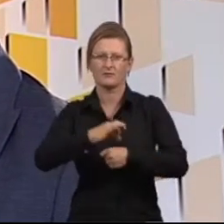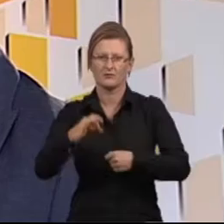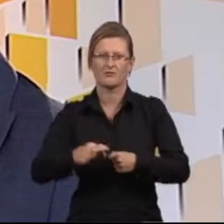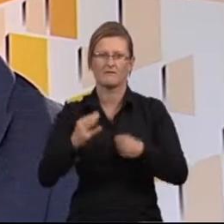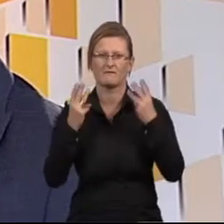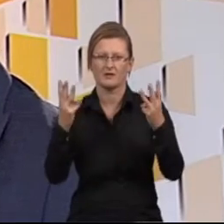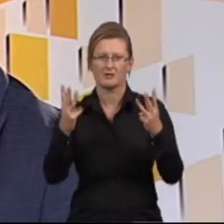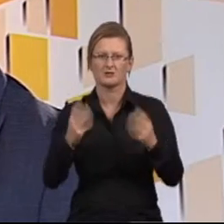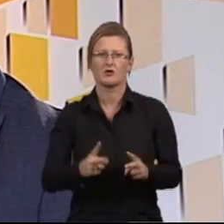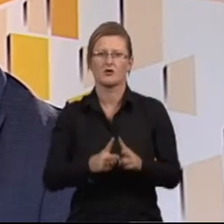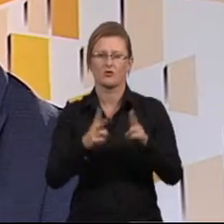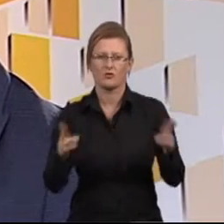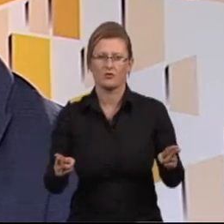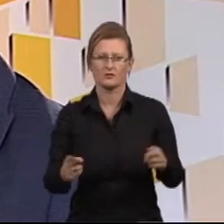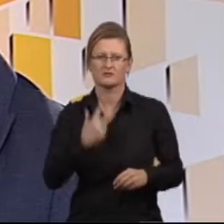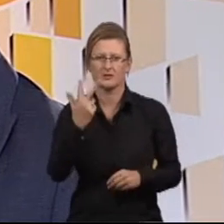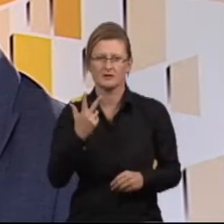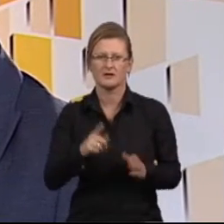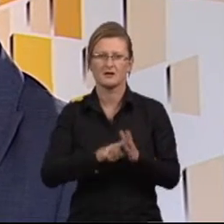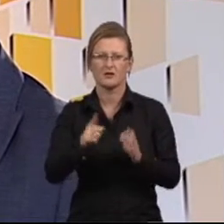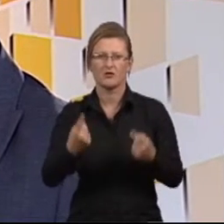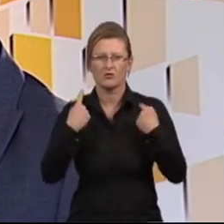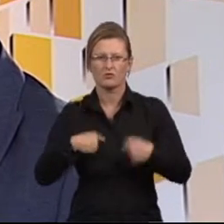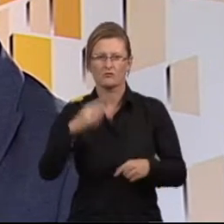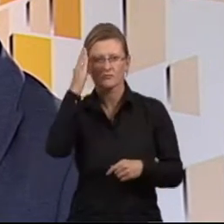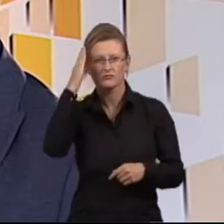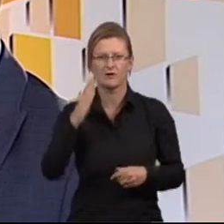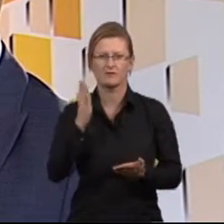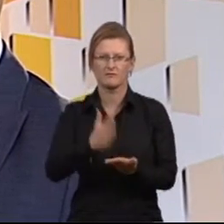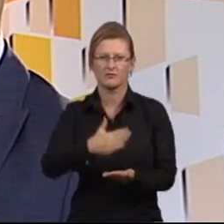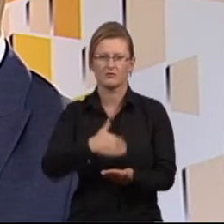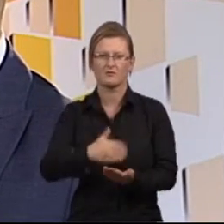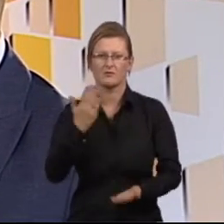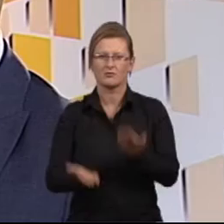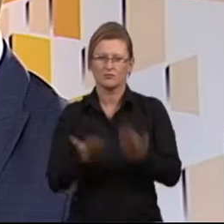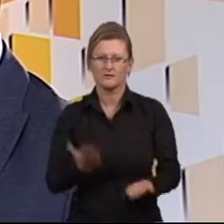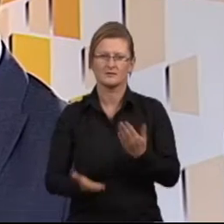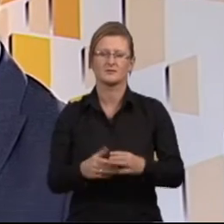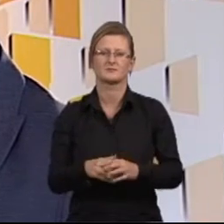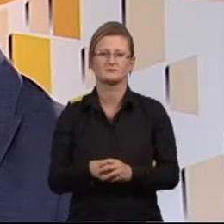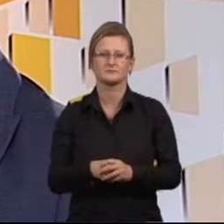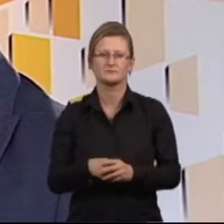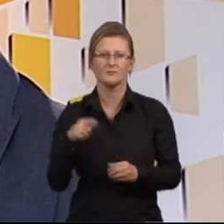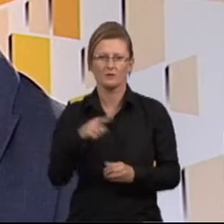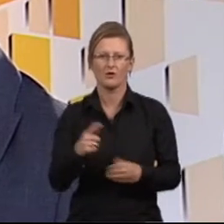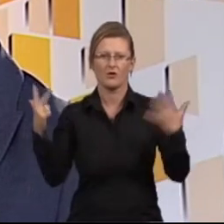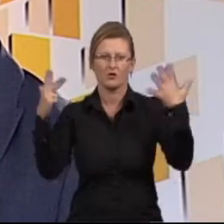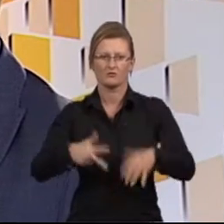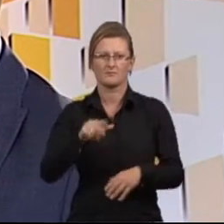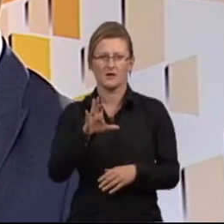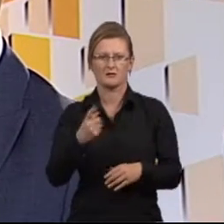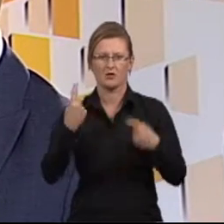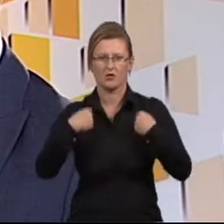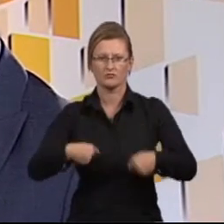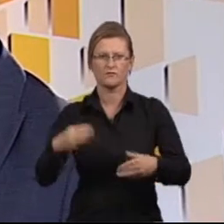oferta ważna jest przez najbliższe 3 lata i skierowana jest do mieszkańców województwa lubelskiego, a jest to liczba 8